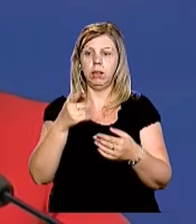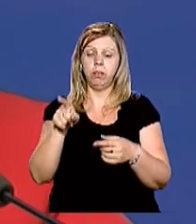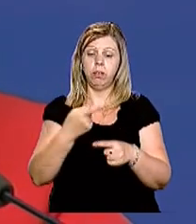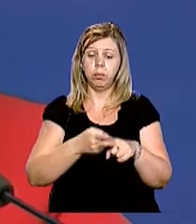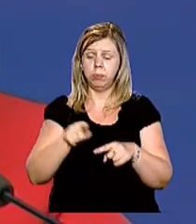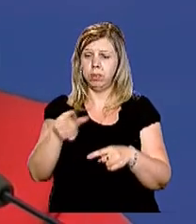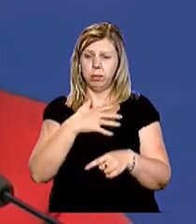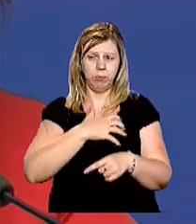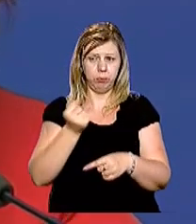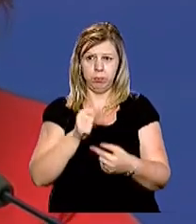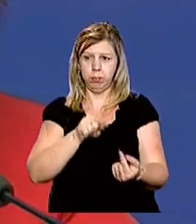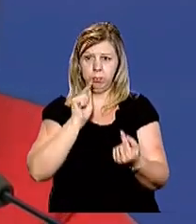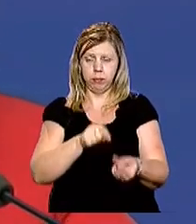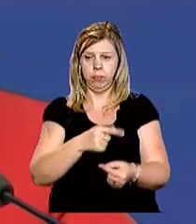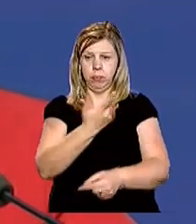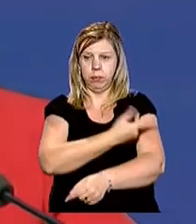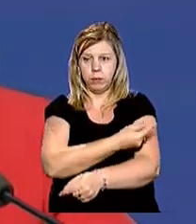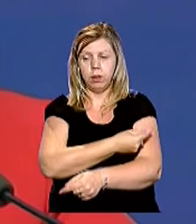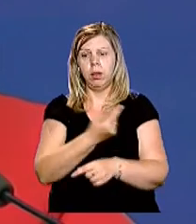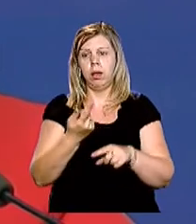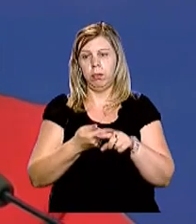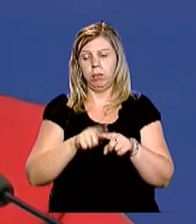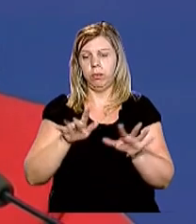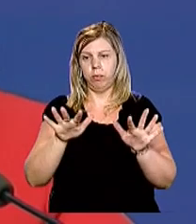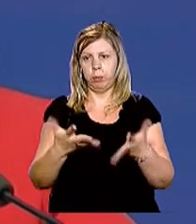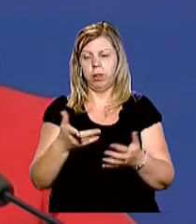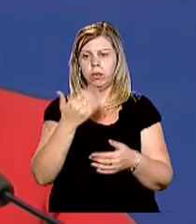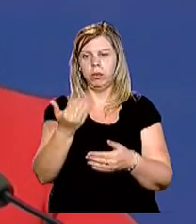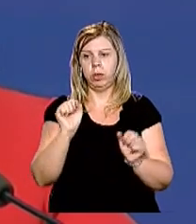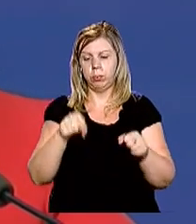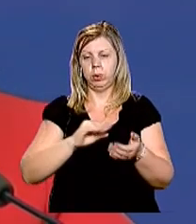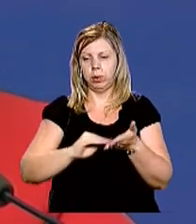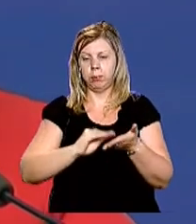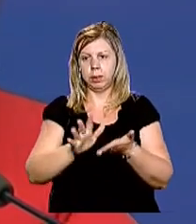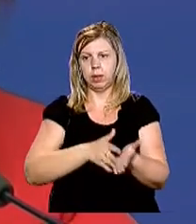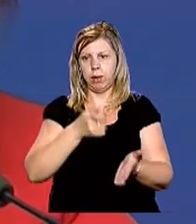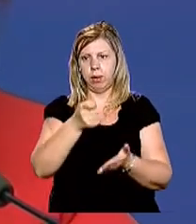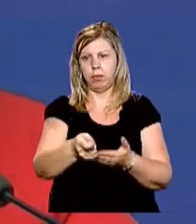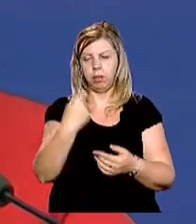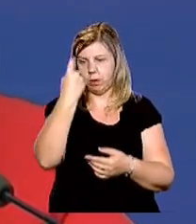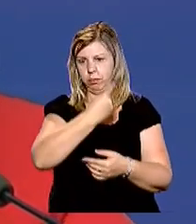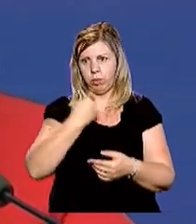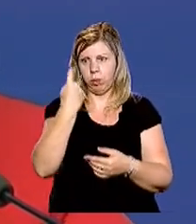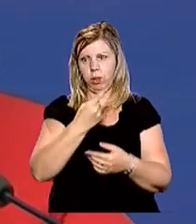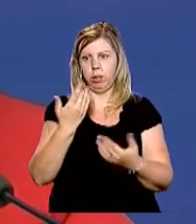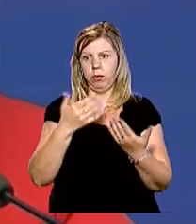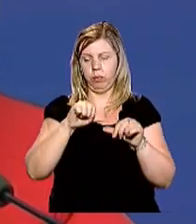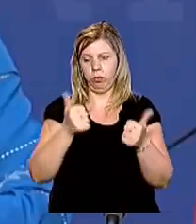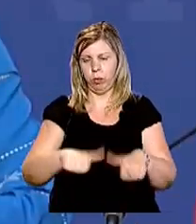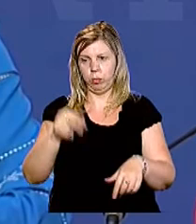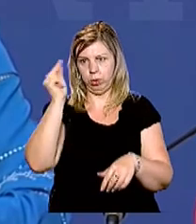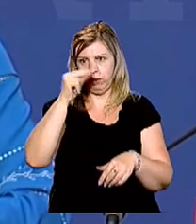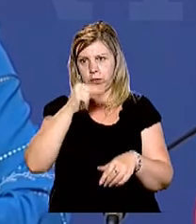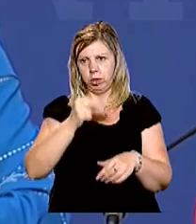категорично відмовляються від щеплення, то в цьому випадку вони можуть написати заяву на індивідуальну чи дистанційну форму